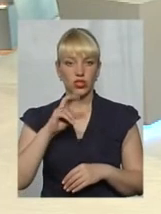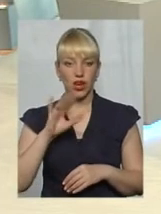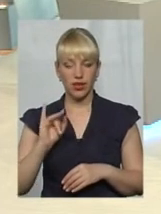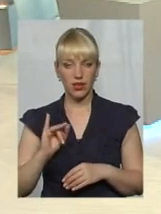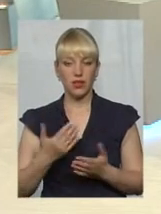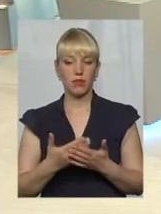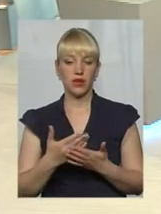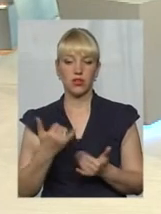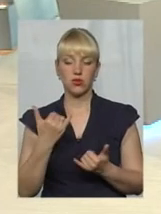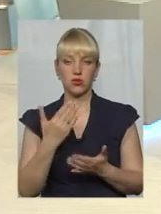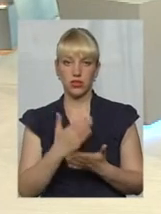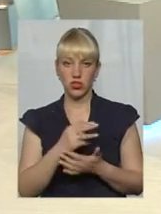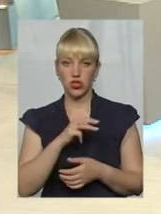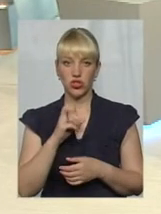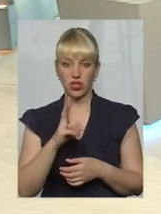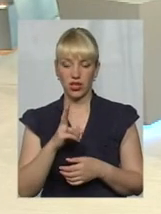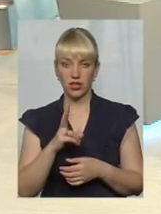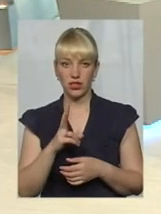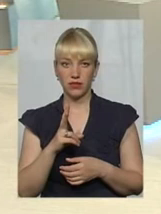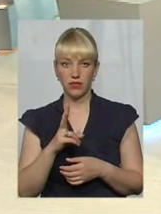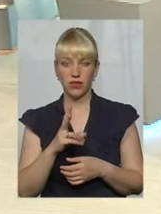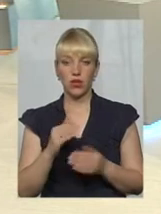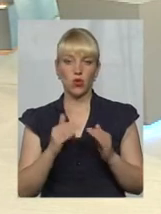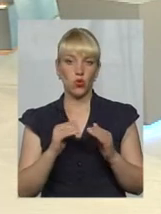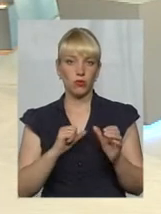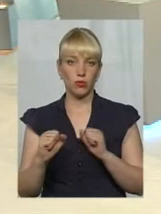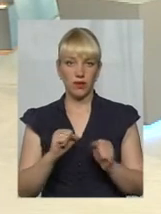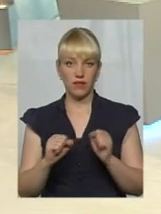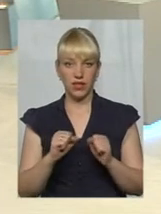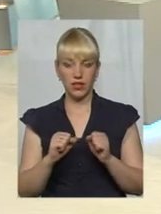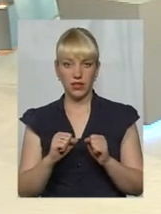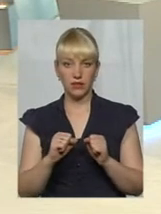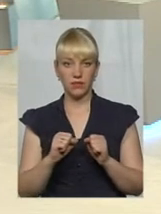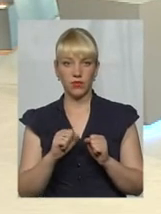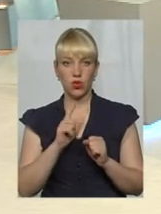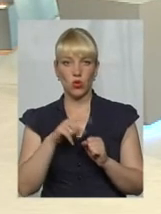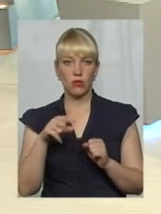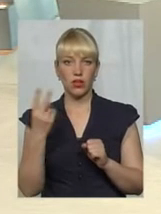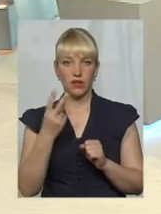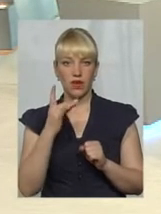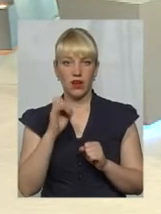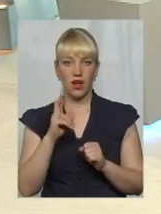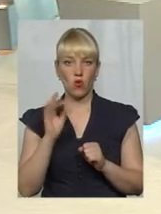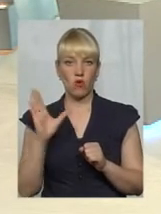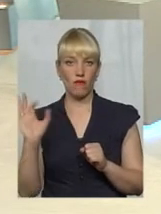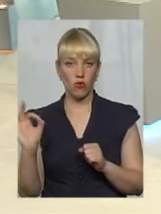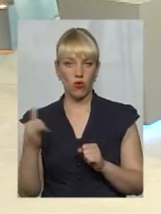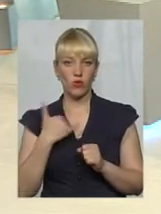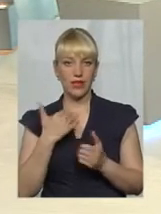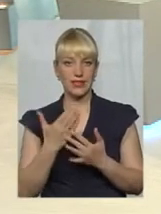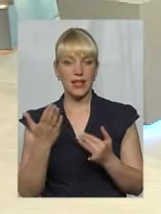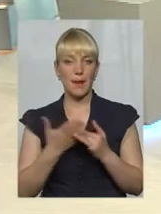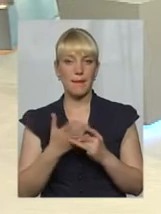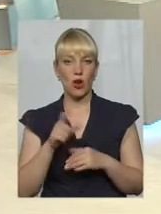є жек, наприклад, жильці Дома управління відноснося до МЕР-2 в Раково, в нас є пільговики.